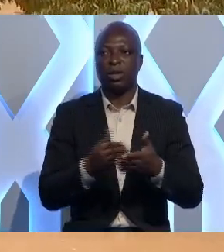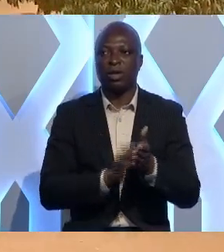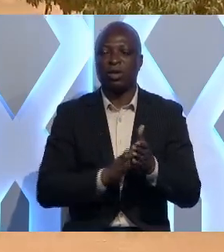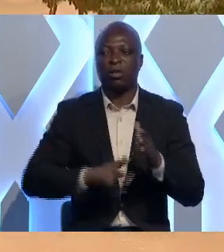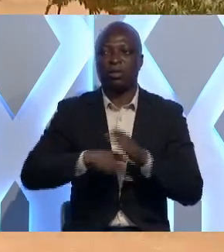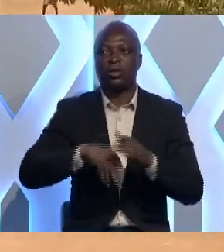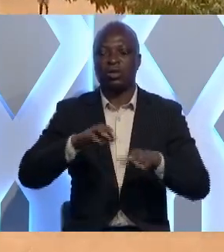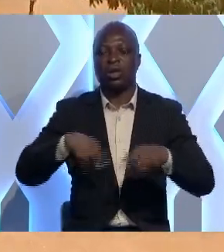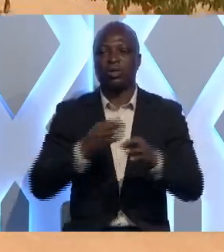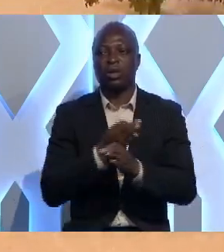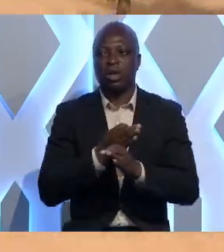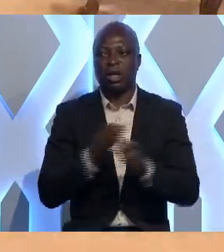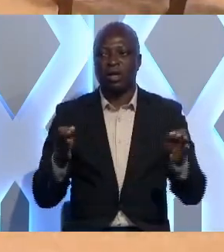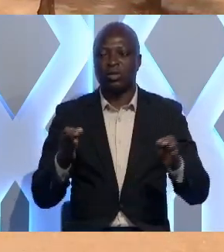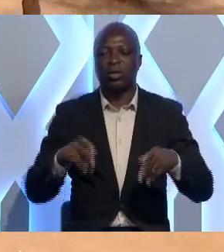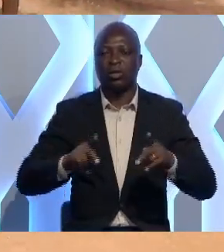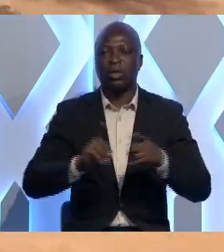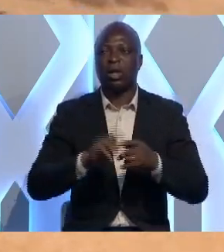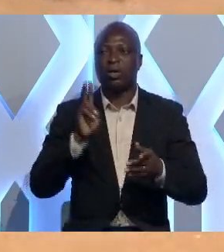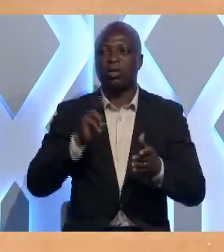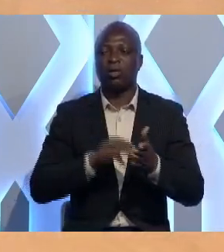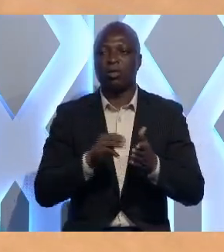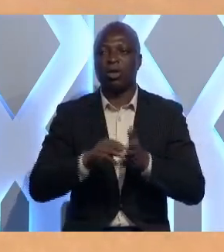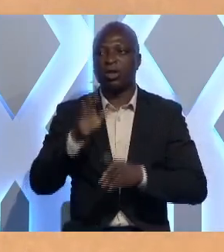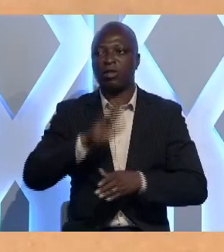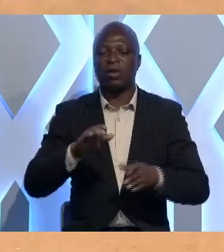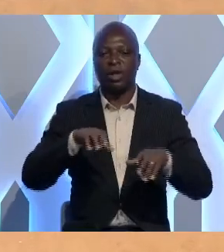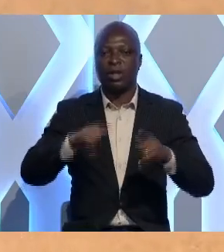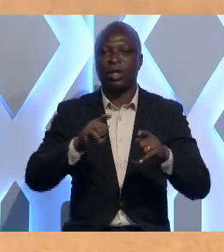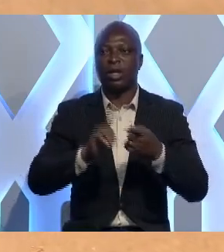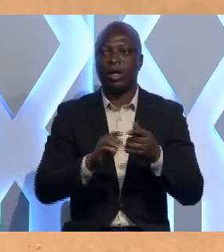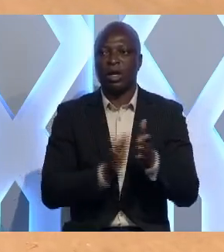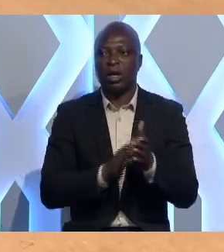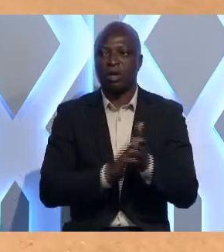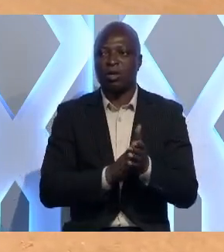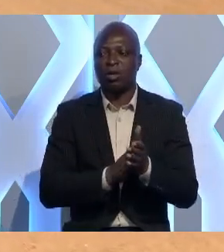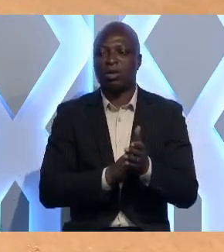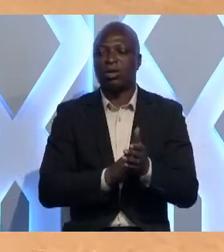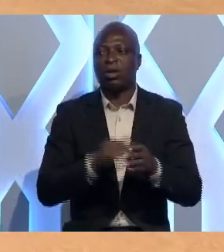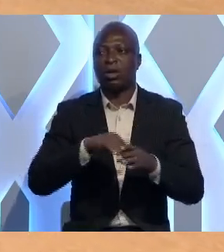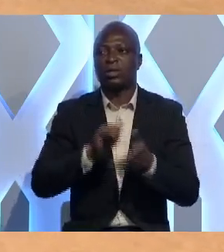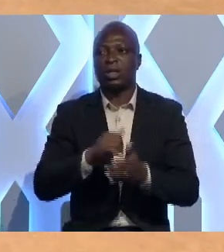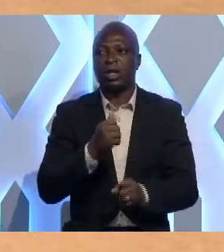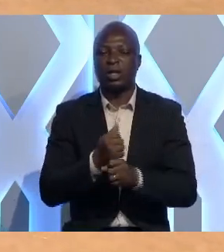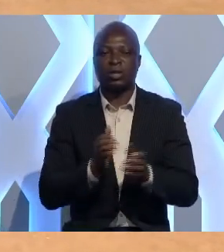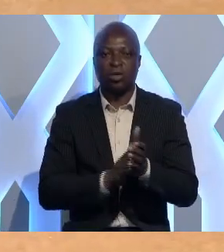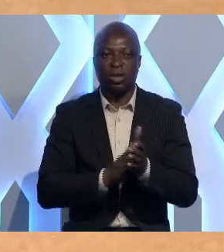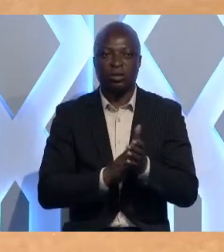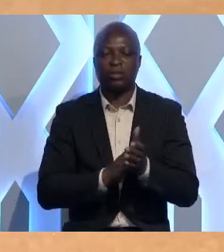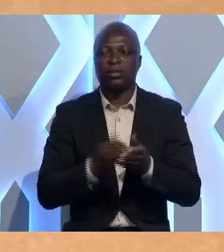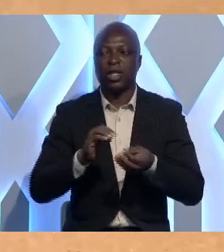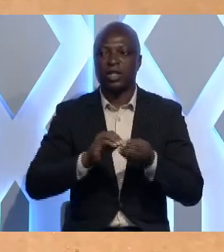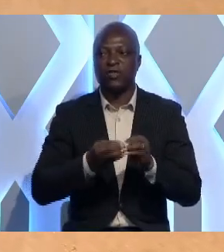sont rendus gratuits, permettant à 2 millions d'enfants de retrouver les chemins de l'école au cours de cette année scolaire. Les